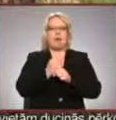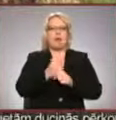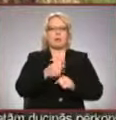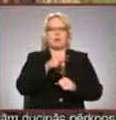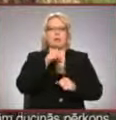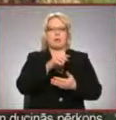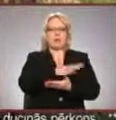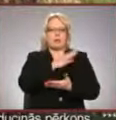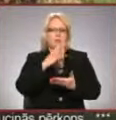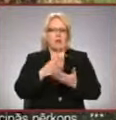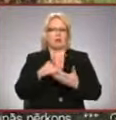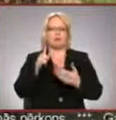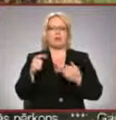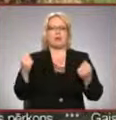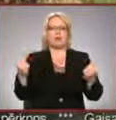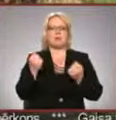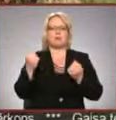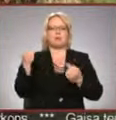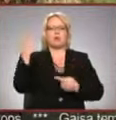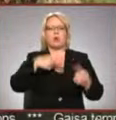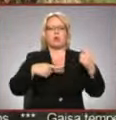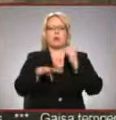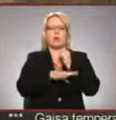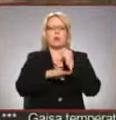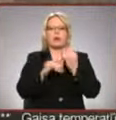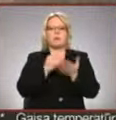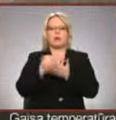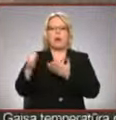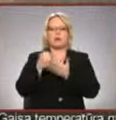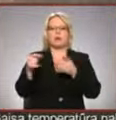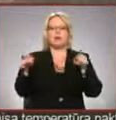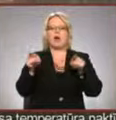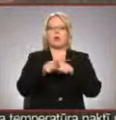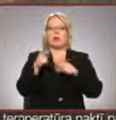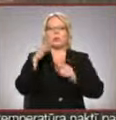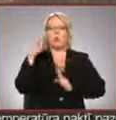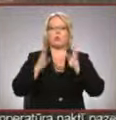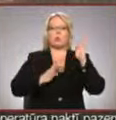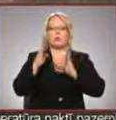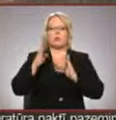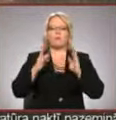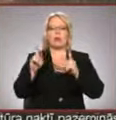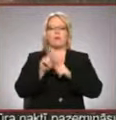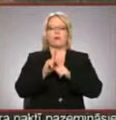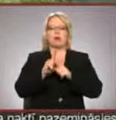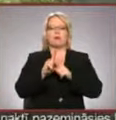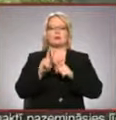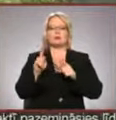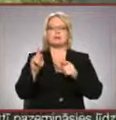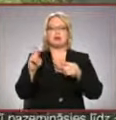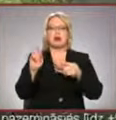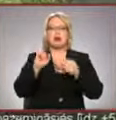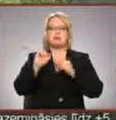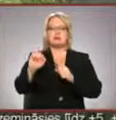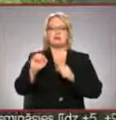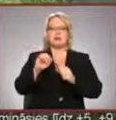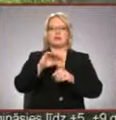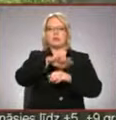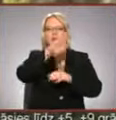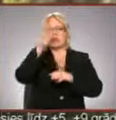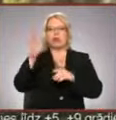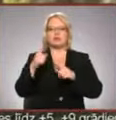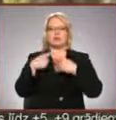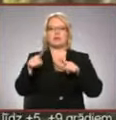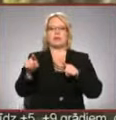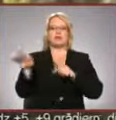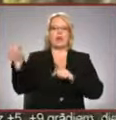Taka bija jāatbrīvo no nokaltušiem un nolūzušiem kokiem, tāpat arī no krūmiem, kas aizsadzas milšakmens iežas un citas Ainaviskas vietas.